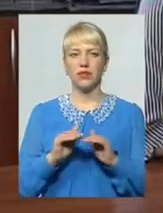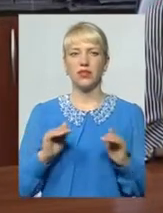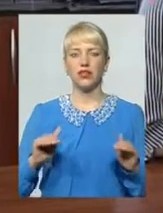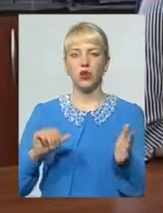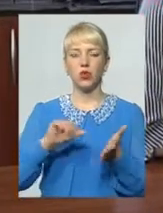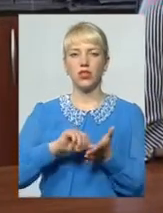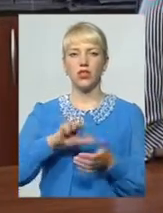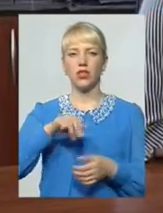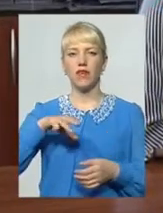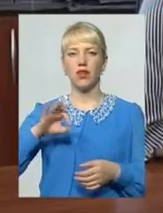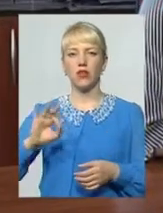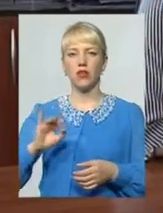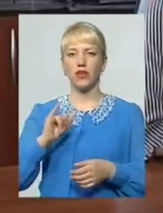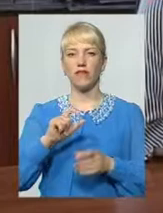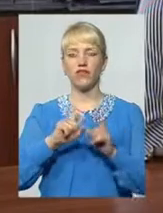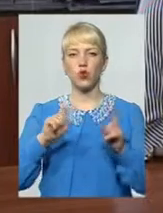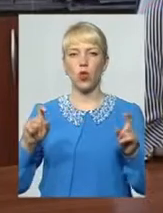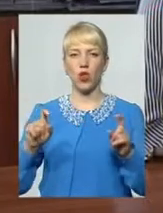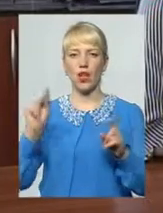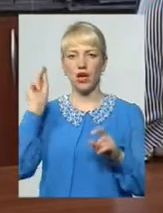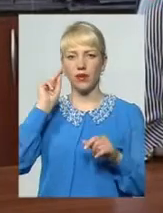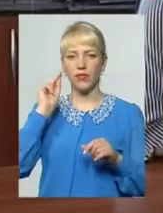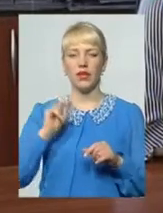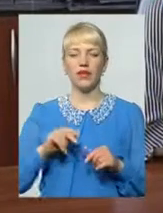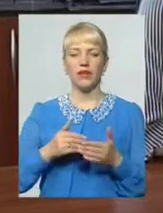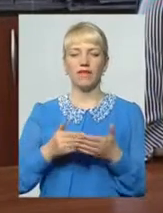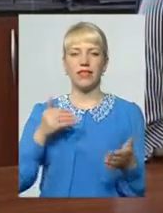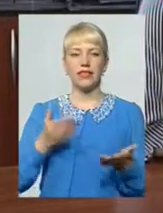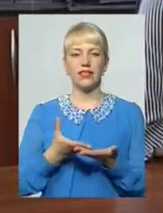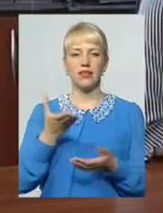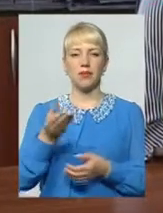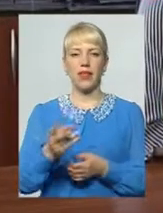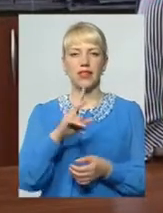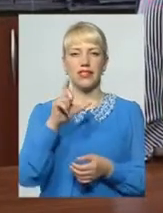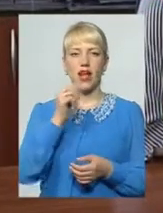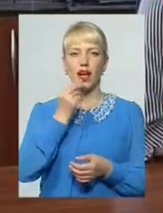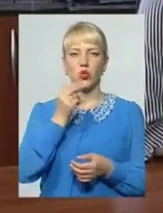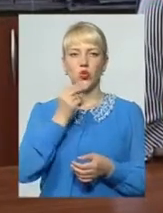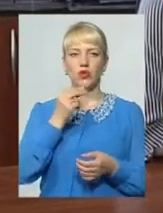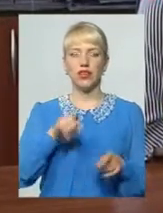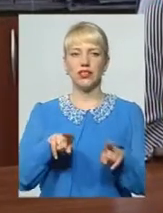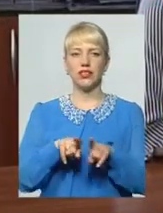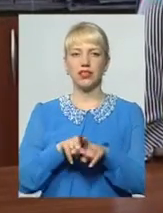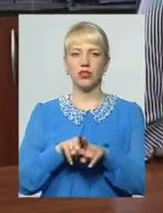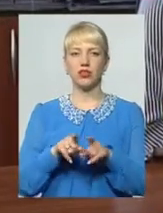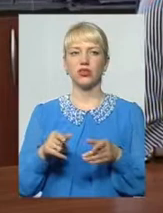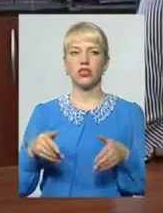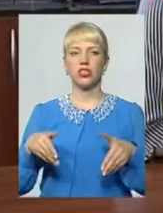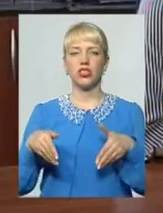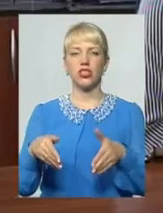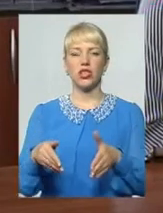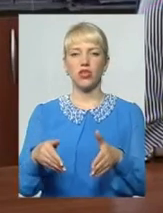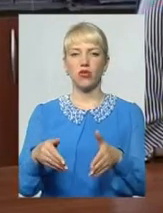-учасників АТО і в школах від сплати захарчування І теж пішли шляхом,